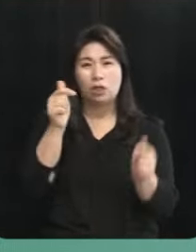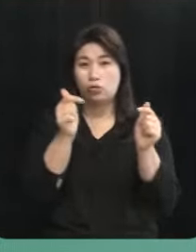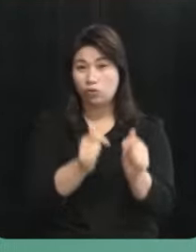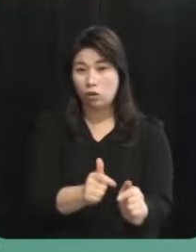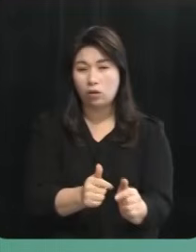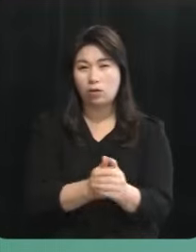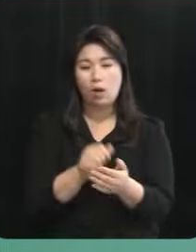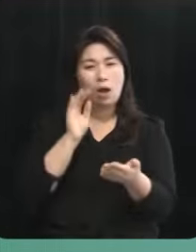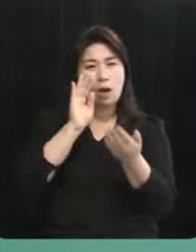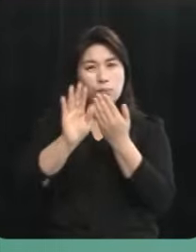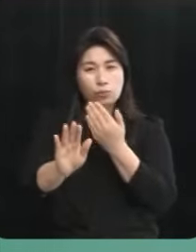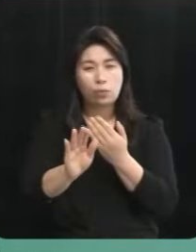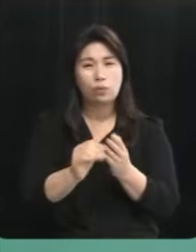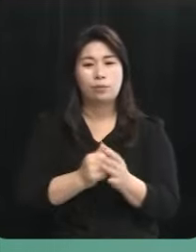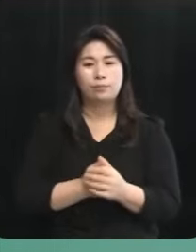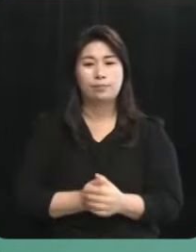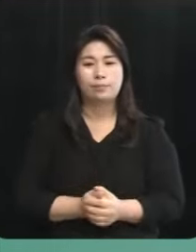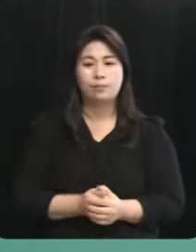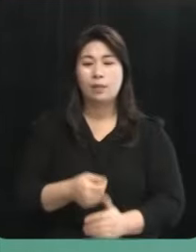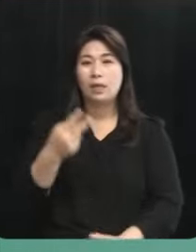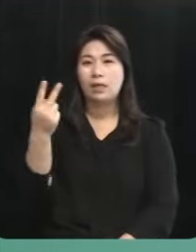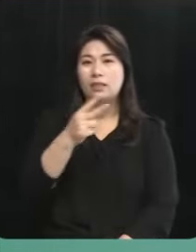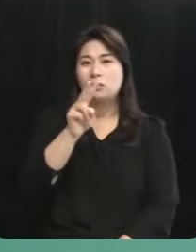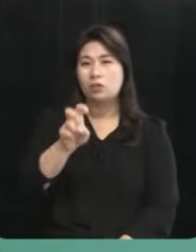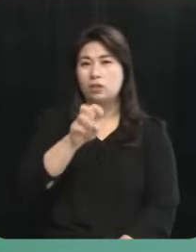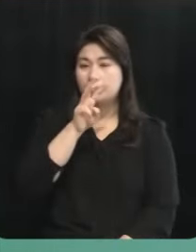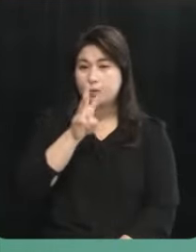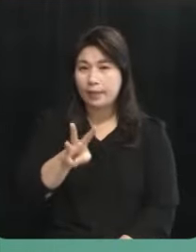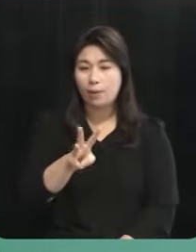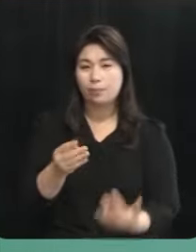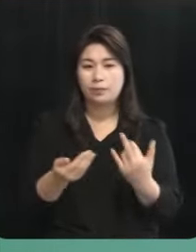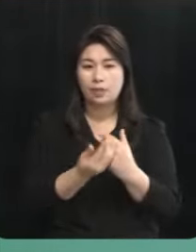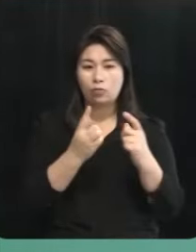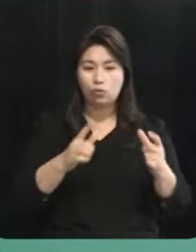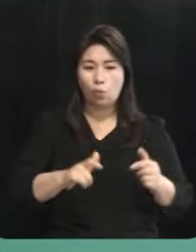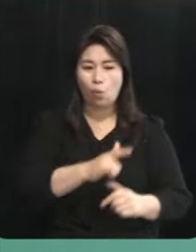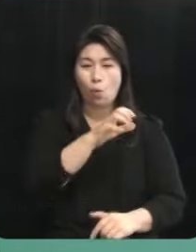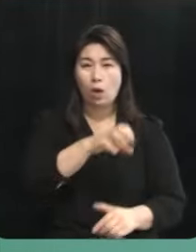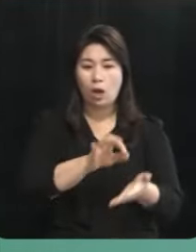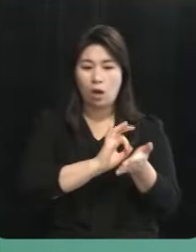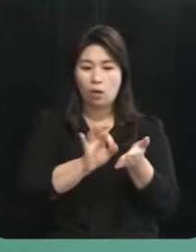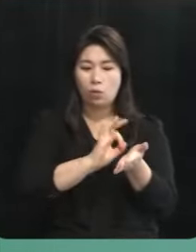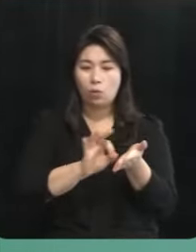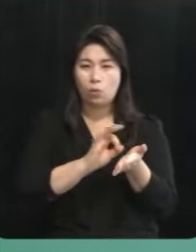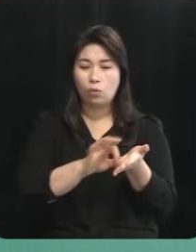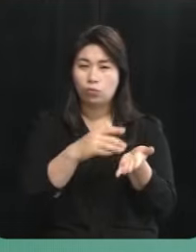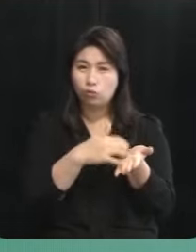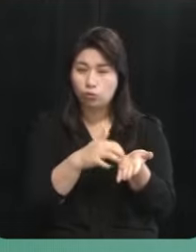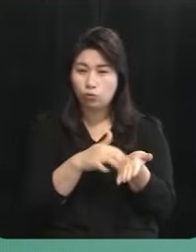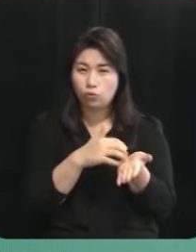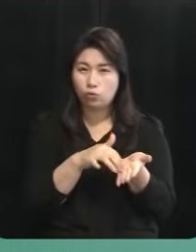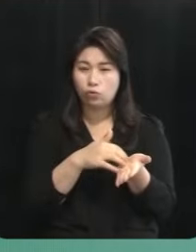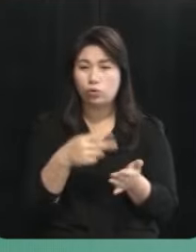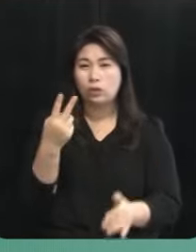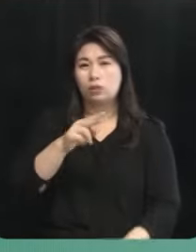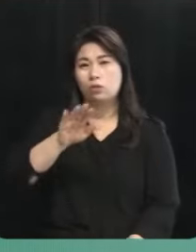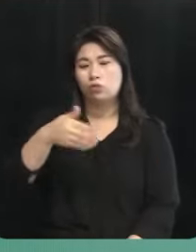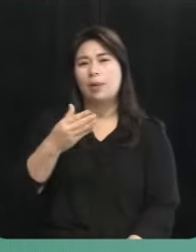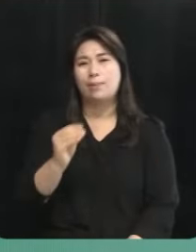앞으로 2023년 제주공항을 이용한 이용객 수는 2